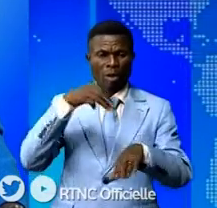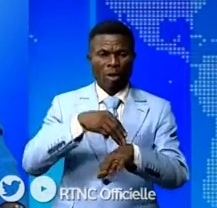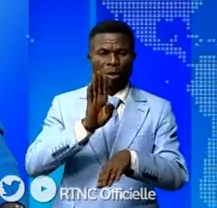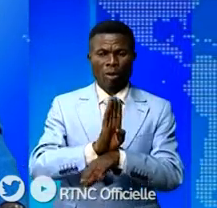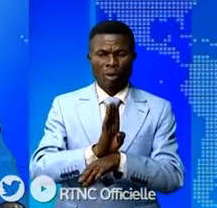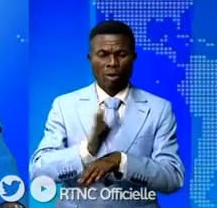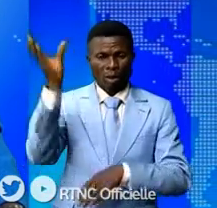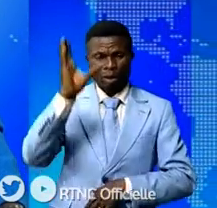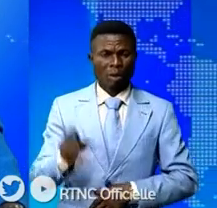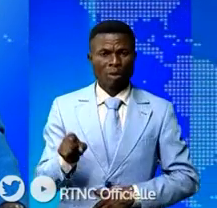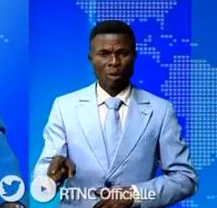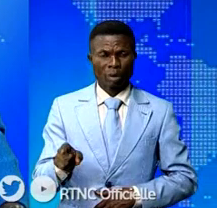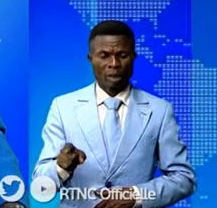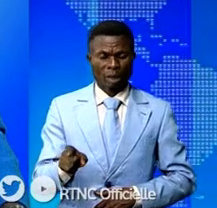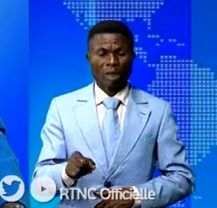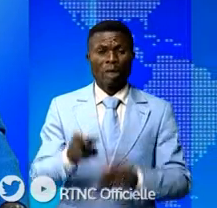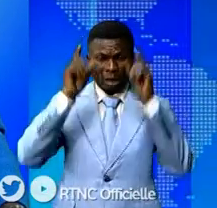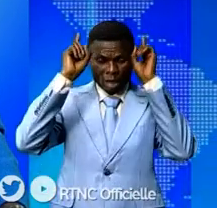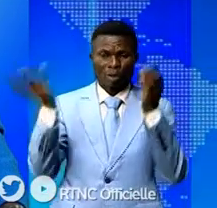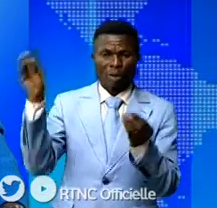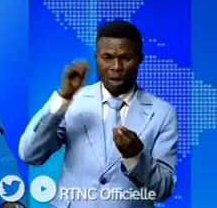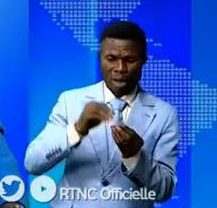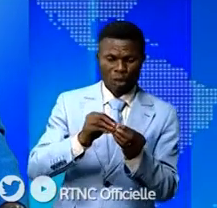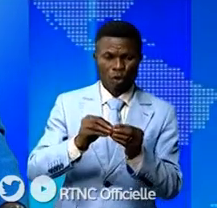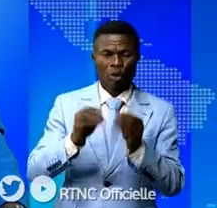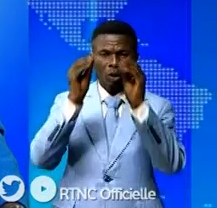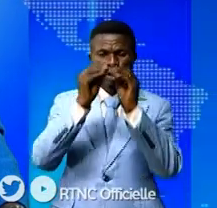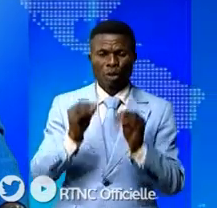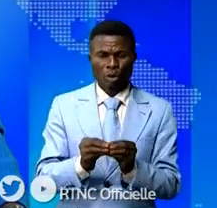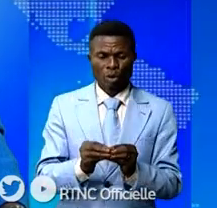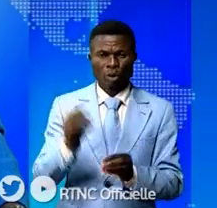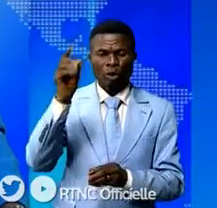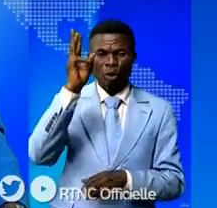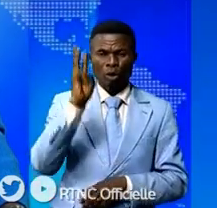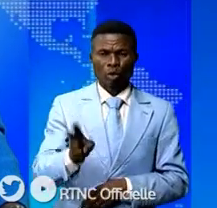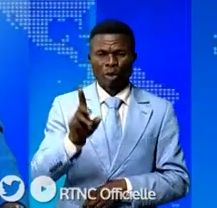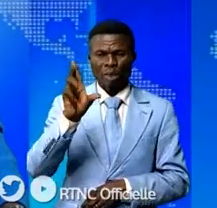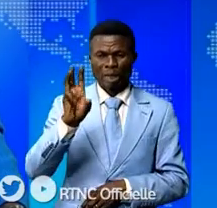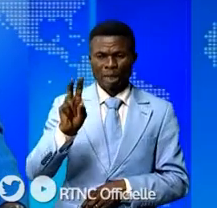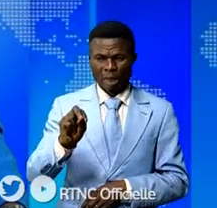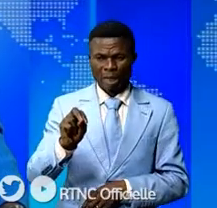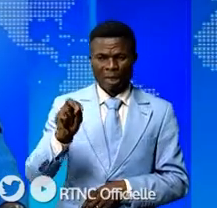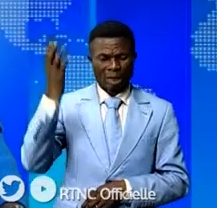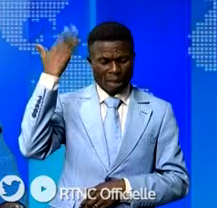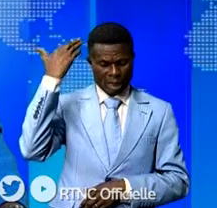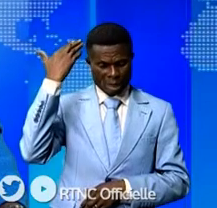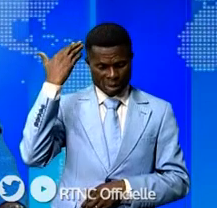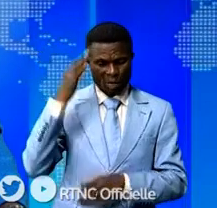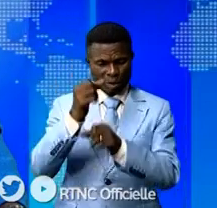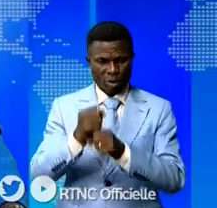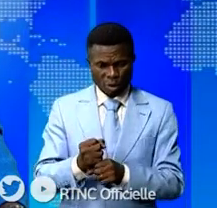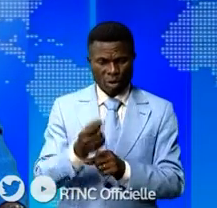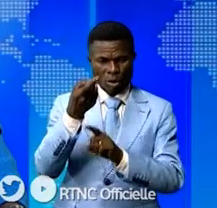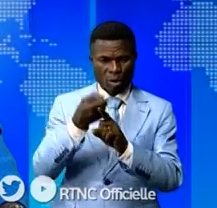Beaumont au Congo central. Ce lot vient compléter le charroi automobile de Transco, dont 330 nouveaux bus avaient